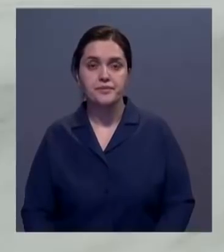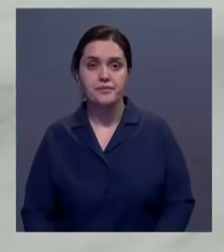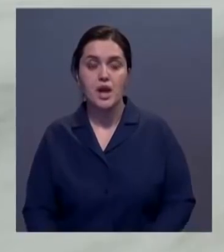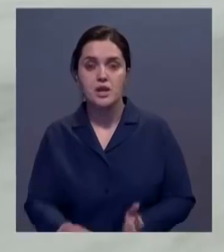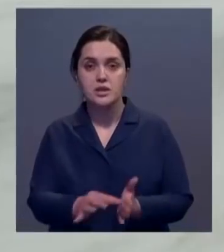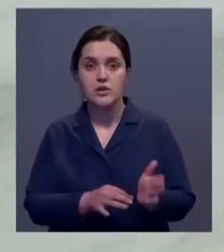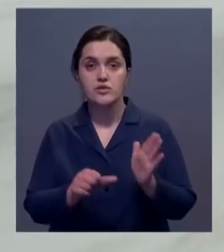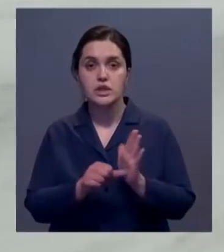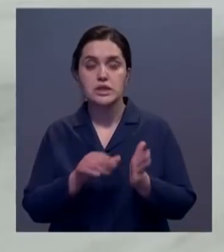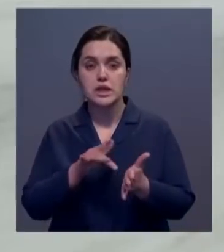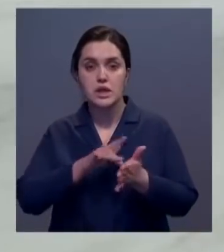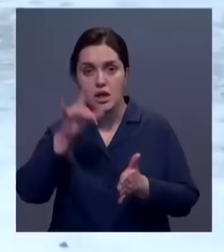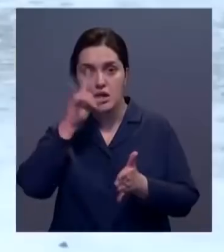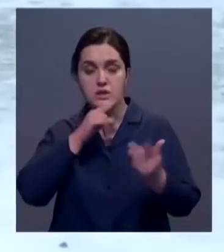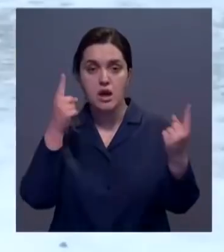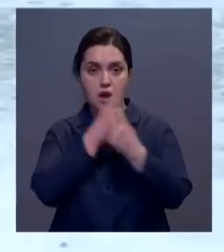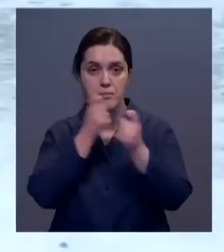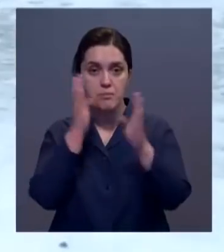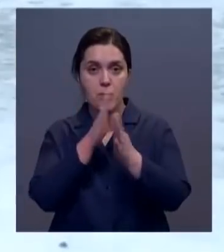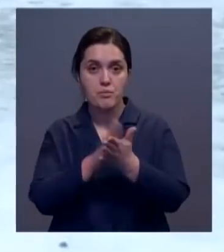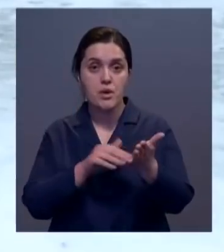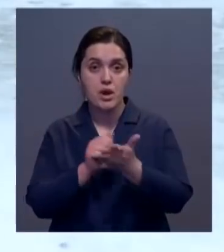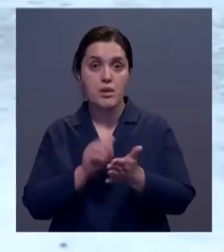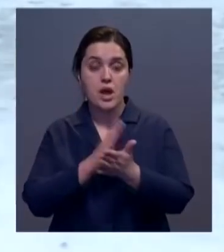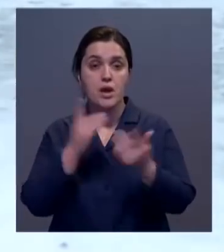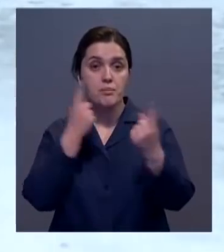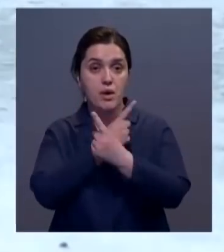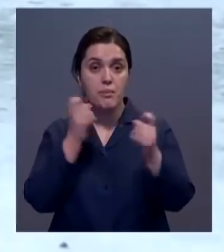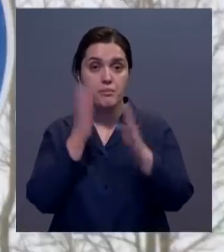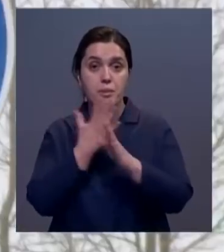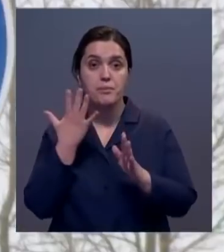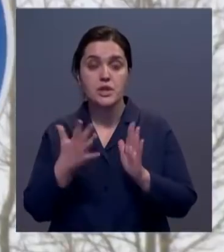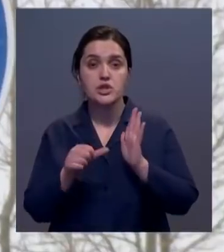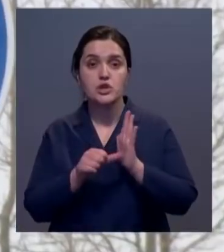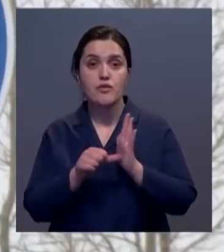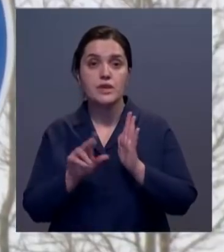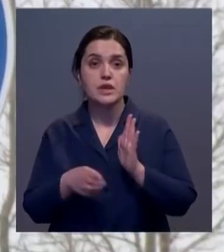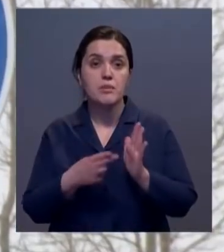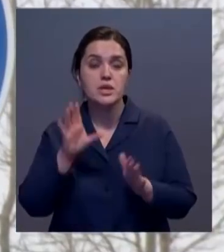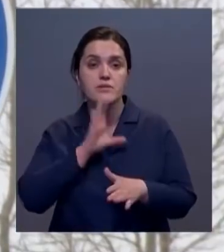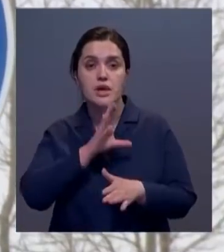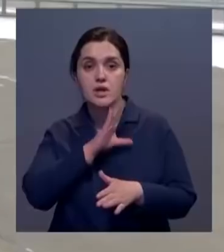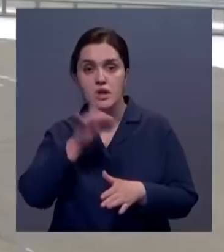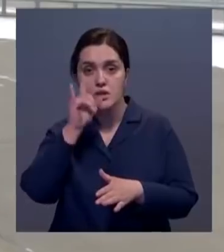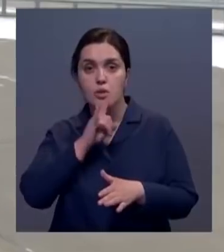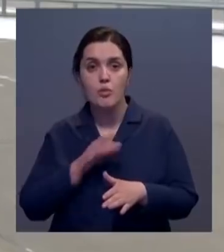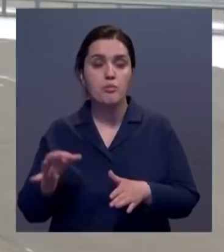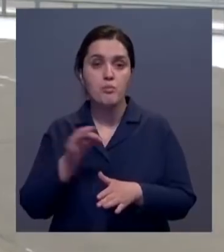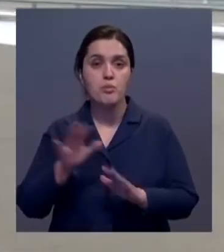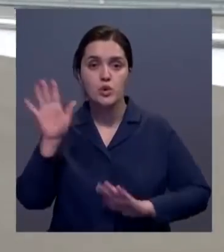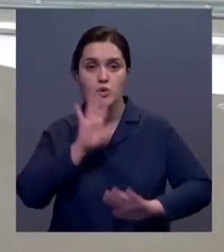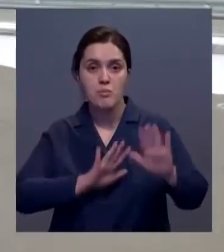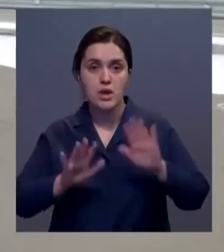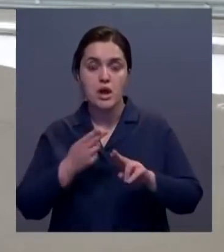Сразу в шести регионах Казахстана объявлено штормовое предупреждение. По прогнозам метеорологов, 5 и 6 декабря в северо-казахстанской области